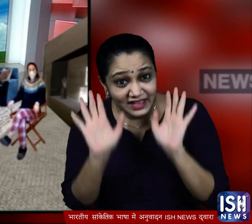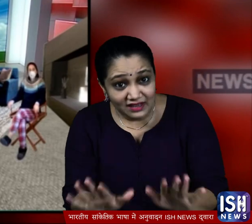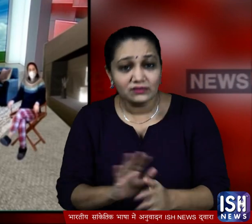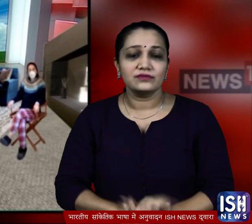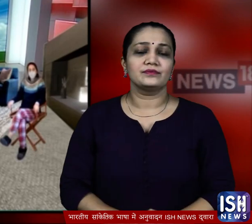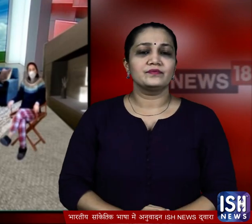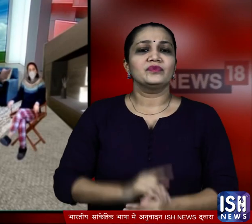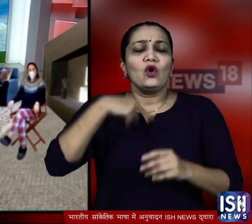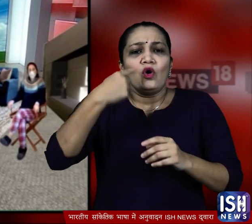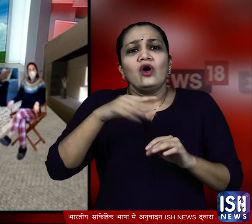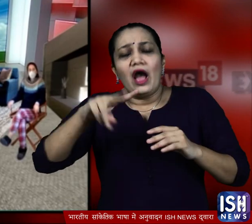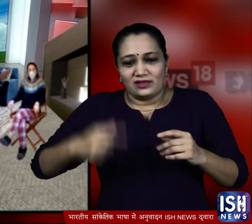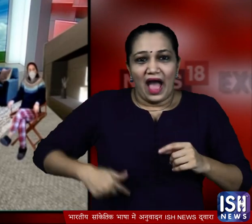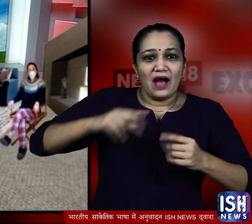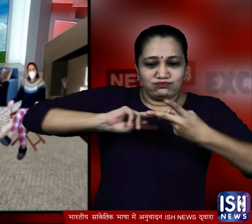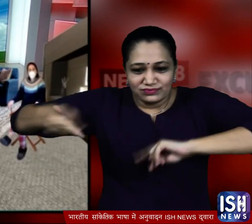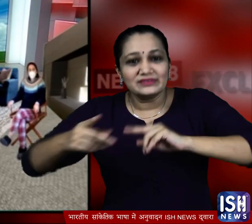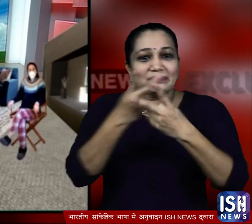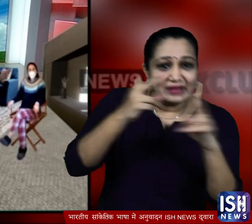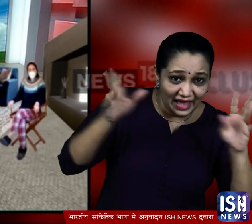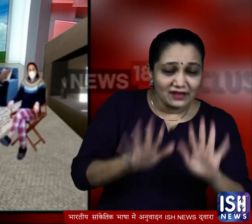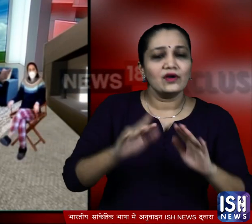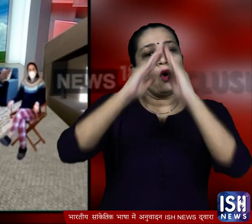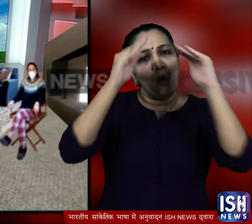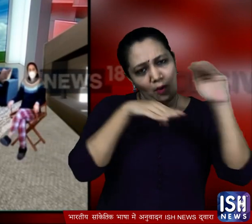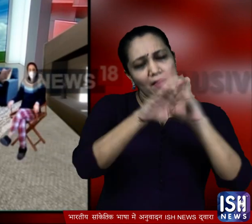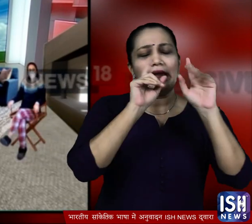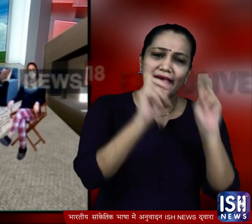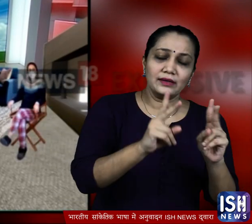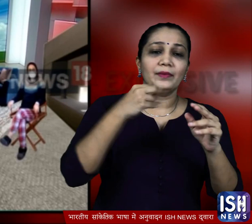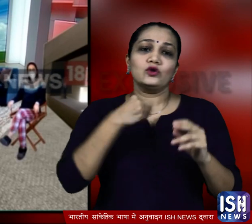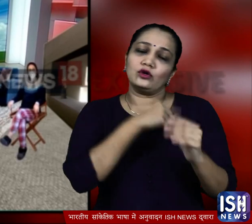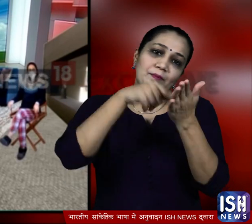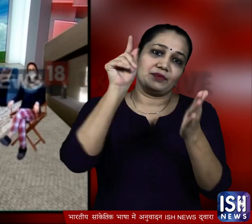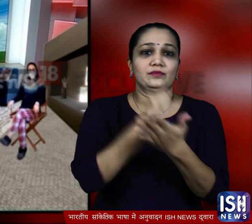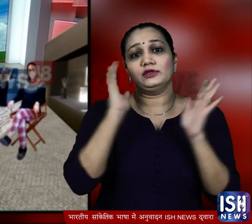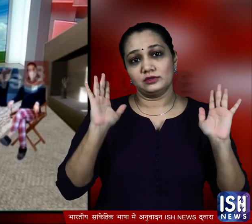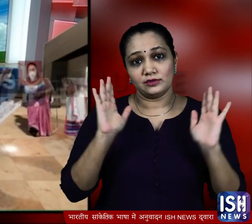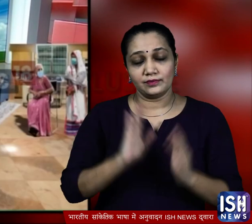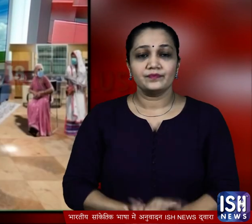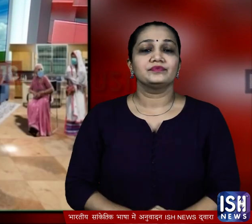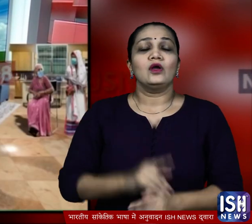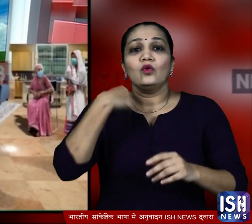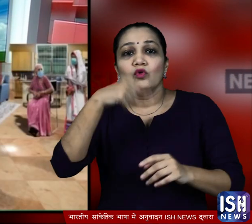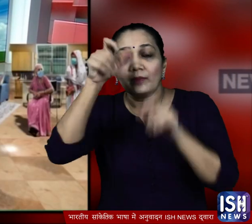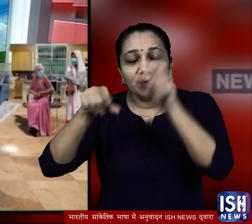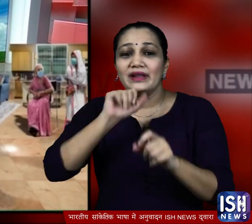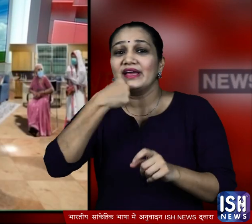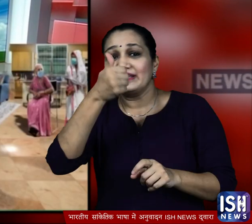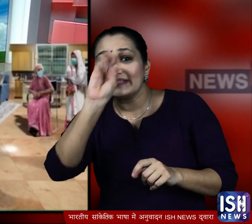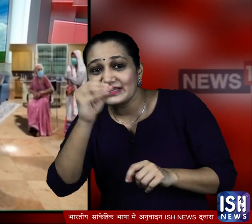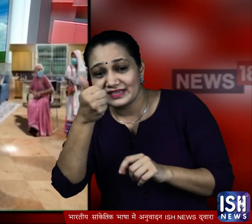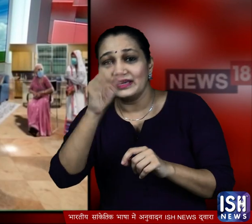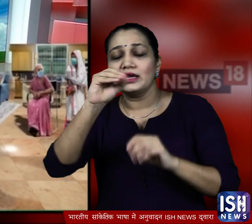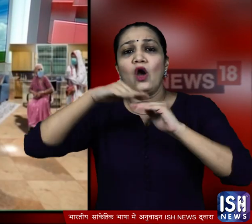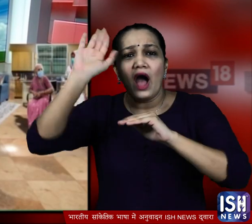है या उनका ओगन ट्रांस्प्रांट हुआ है तो उनको हम आइसुलेशन के लिए डॉक्टर की इजाज़त जरूरी होगी जबकि ऐसे मरीज जो साथ